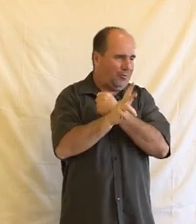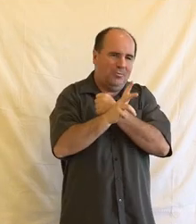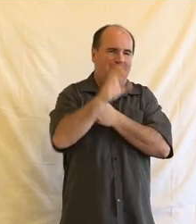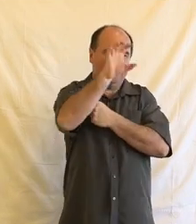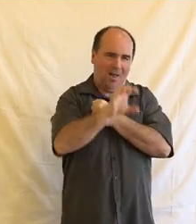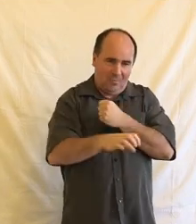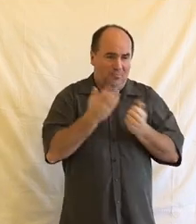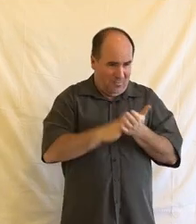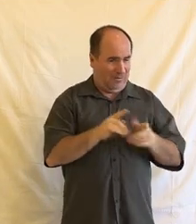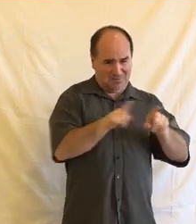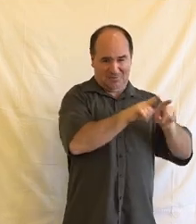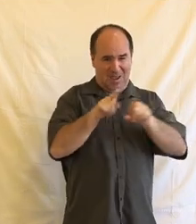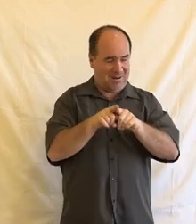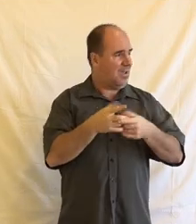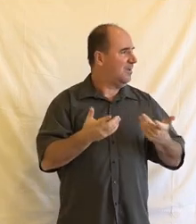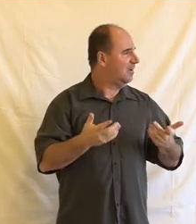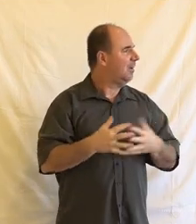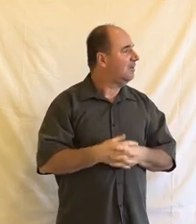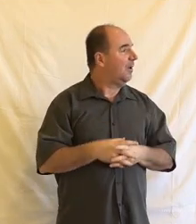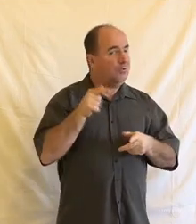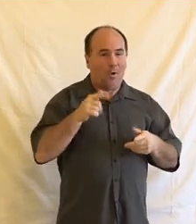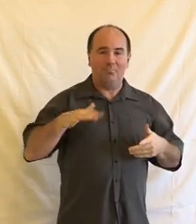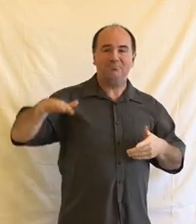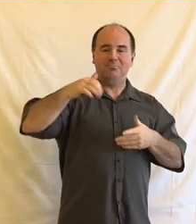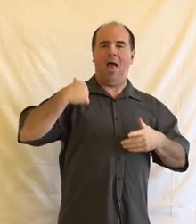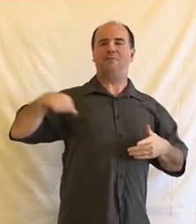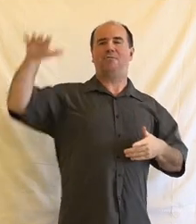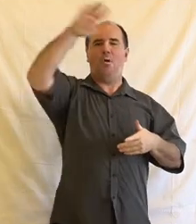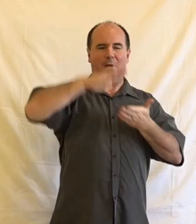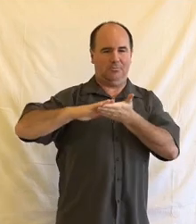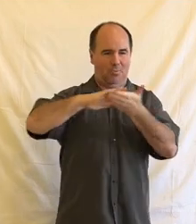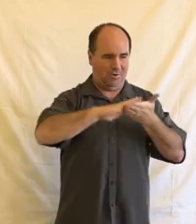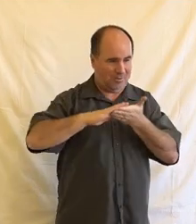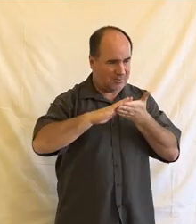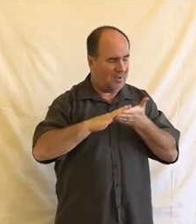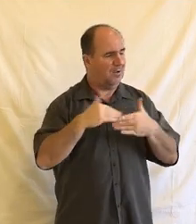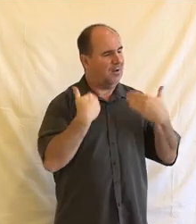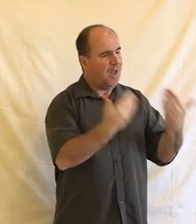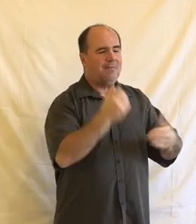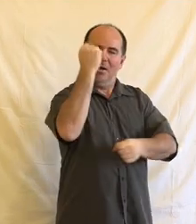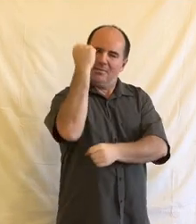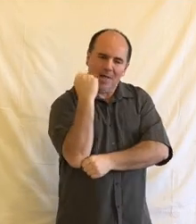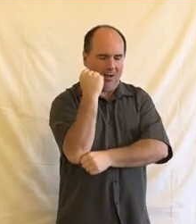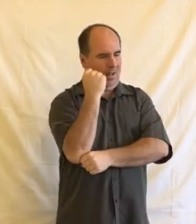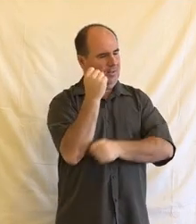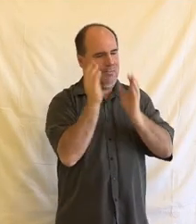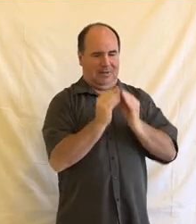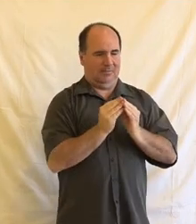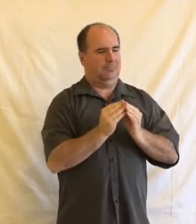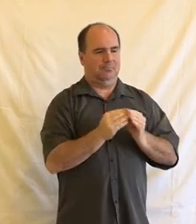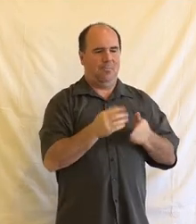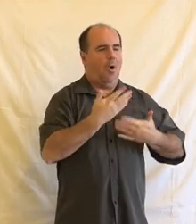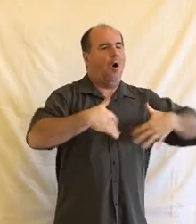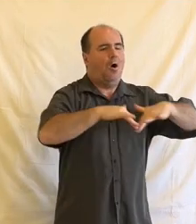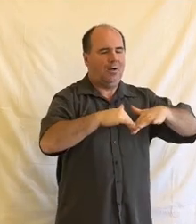že vlastně toto společenství stanoví opravdu jenom ty velmi základní principy týkající se lidských práv, ochrany demokracie a ty